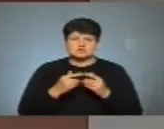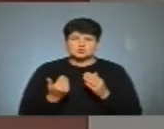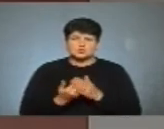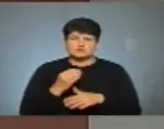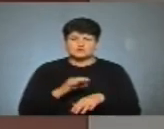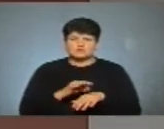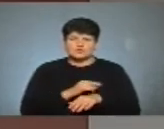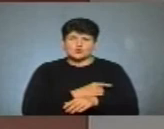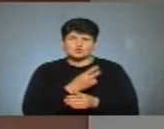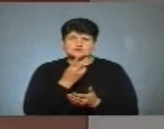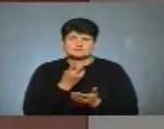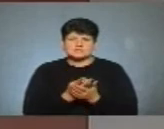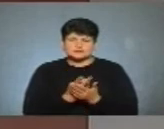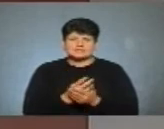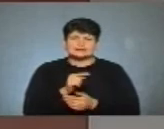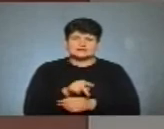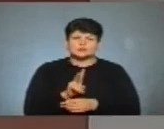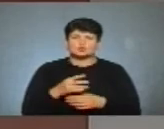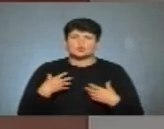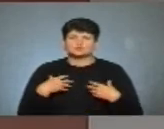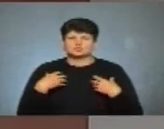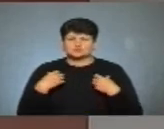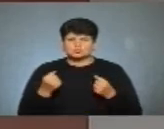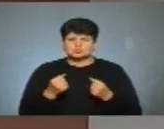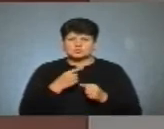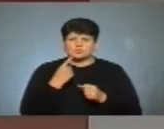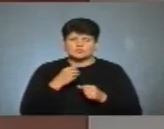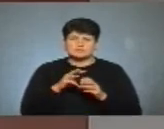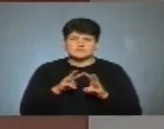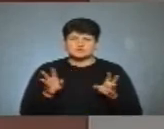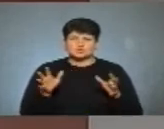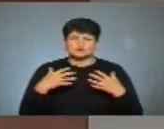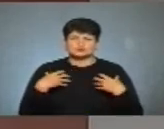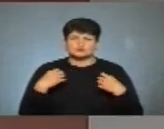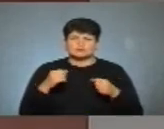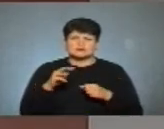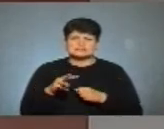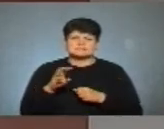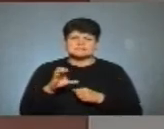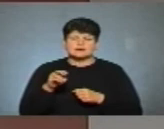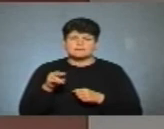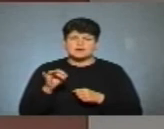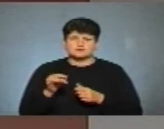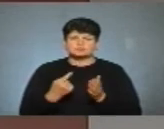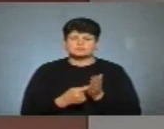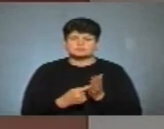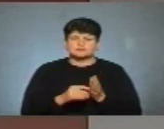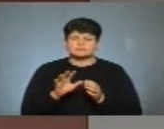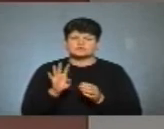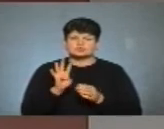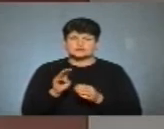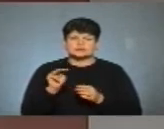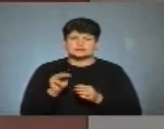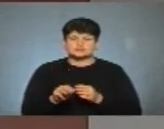хворих, госпіталізованих і тих, хто одужав. За словами міністра охорони здоров'я Максима Степанова, ковід підтвердили у понад 4